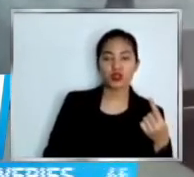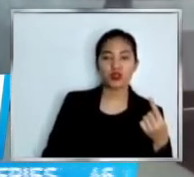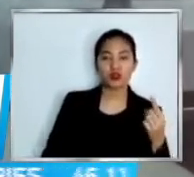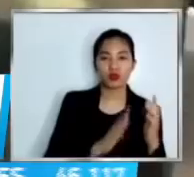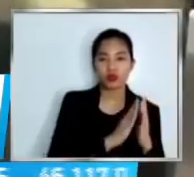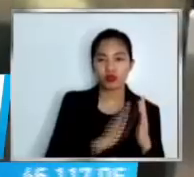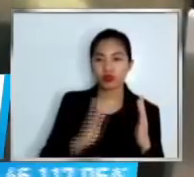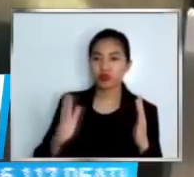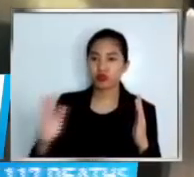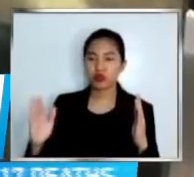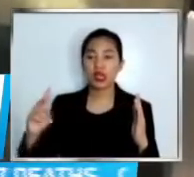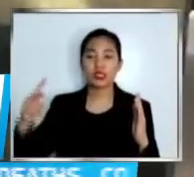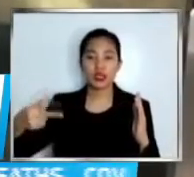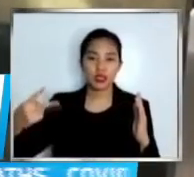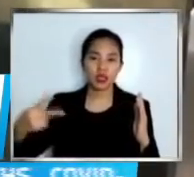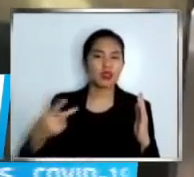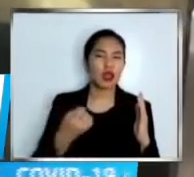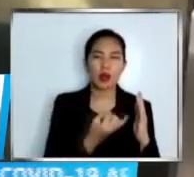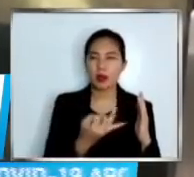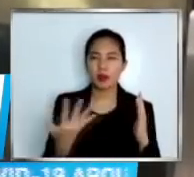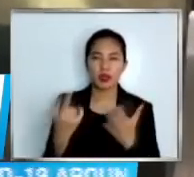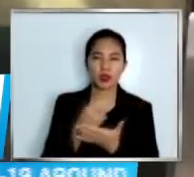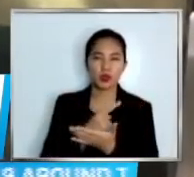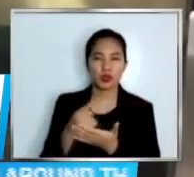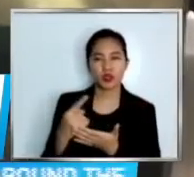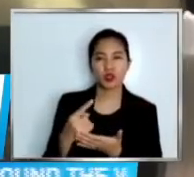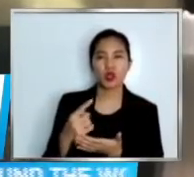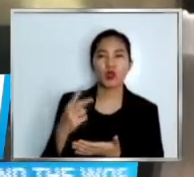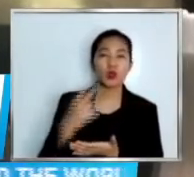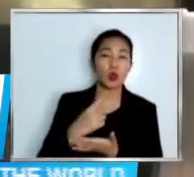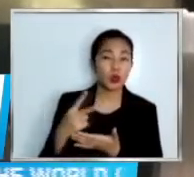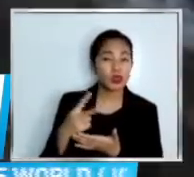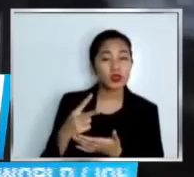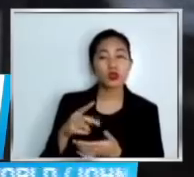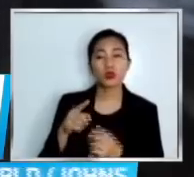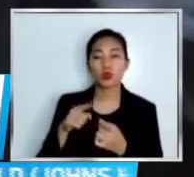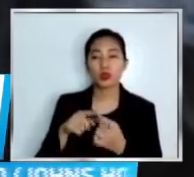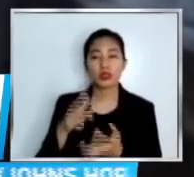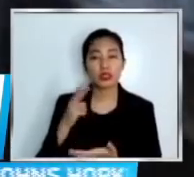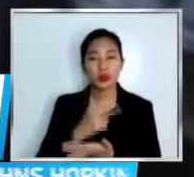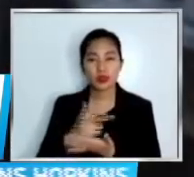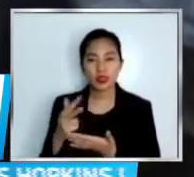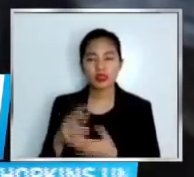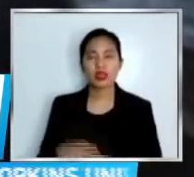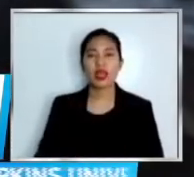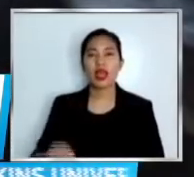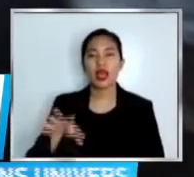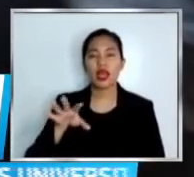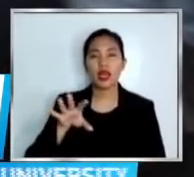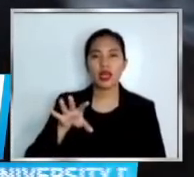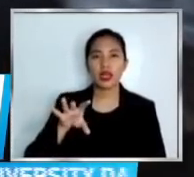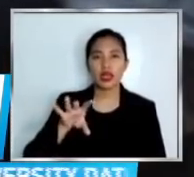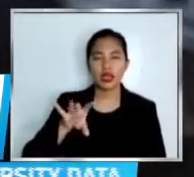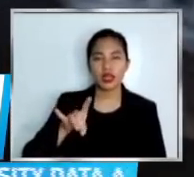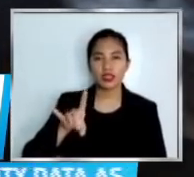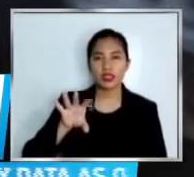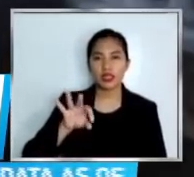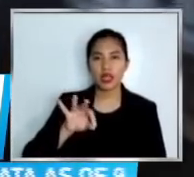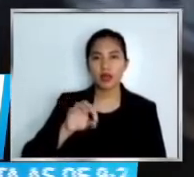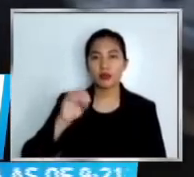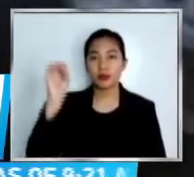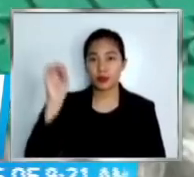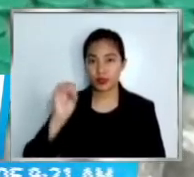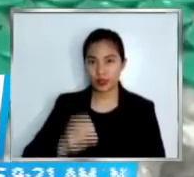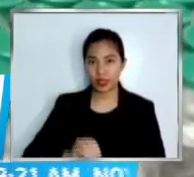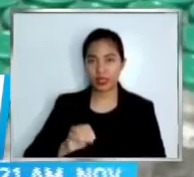Ayon po sa Food and Drug Administration, nasa 89.7% ang efficacy rate ng CovoVax. Pusibli raw itong